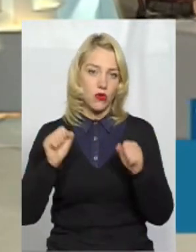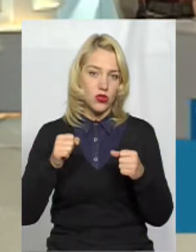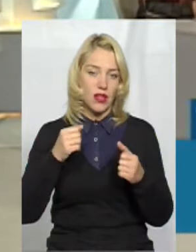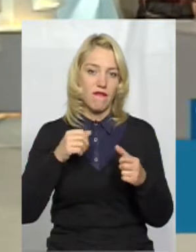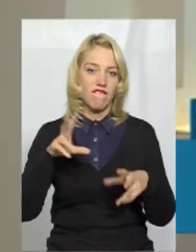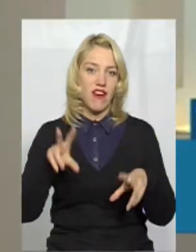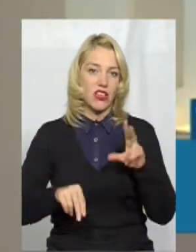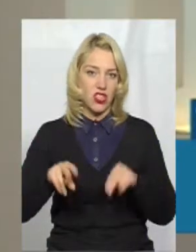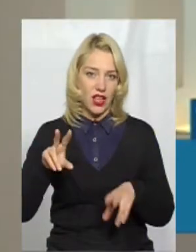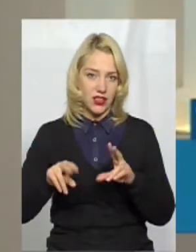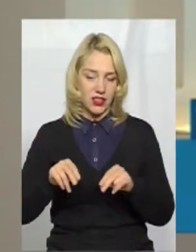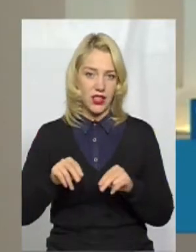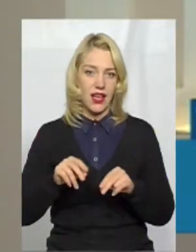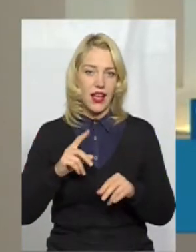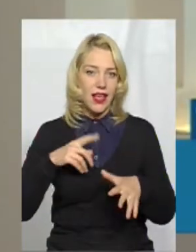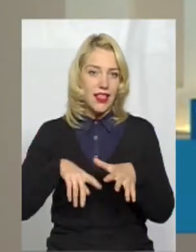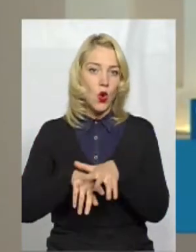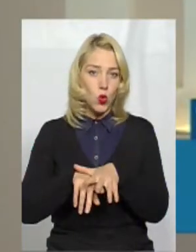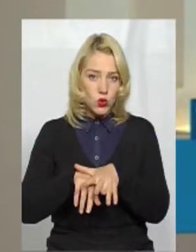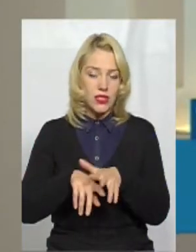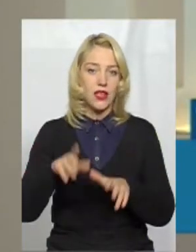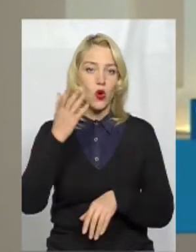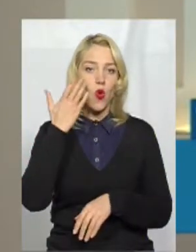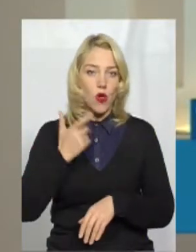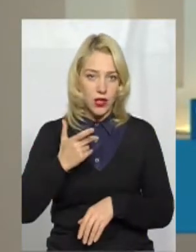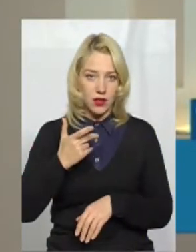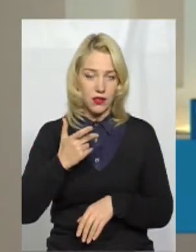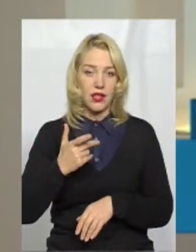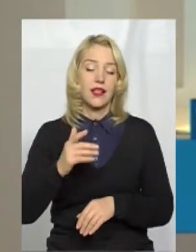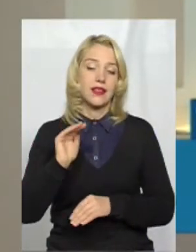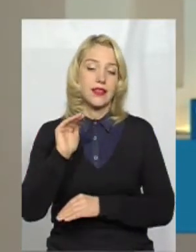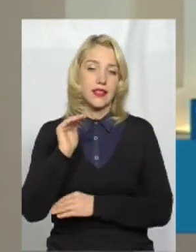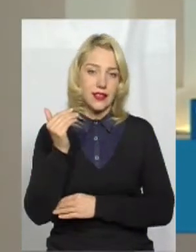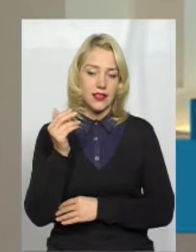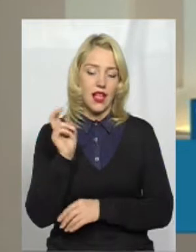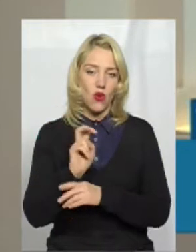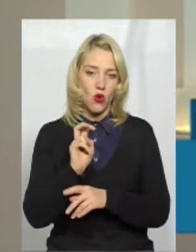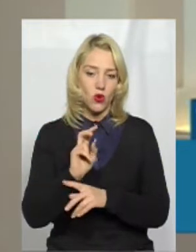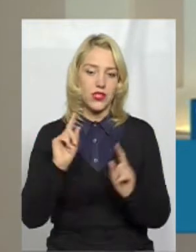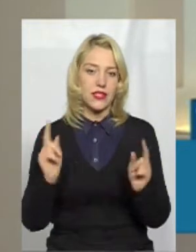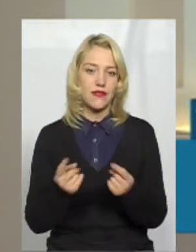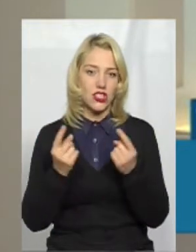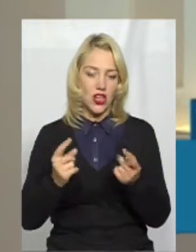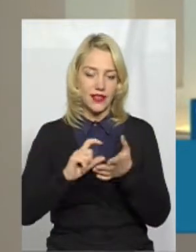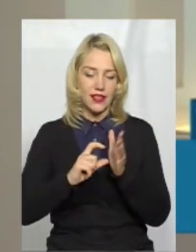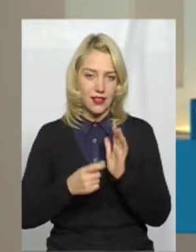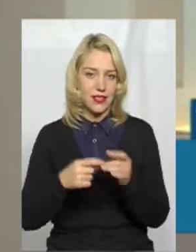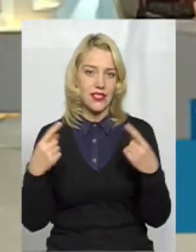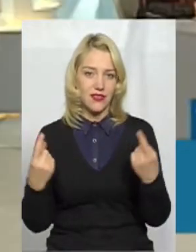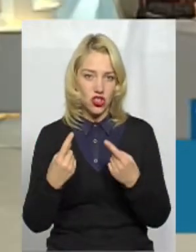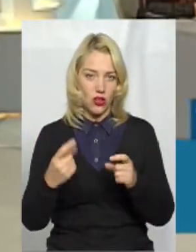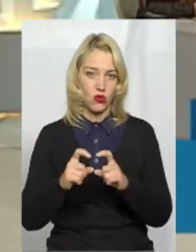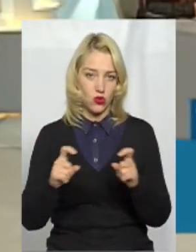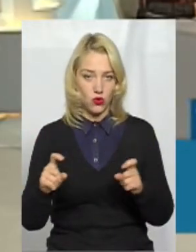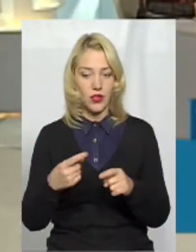інклюзією, коли дитина ходить в звичайний клас, звичайної школи,